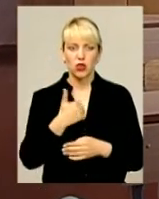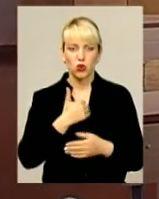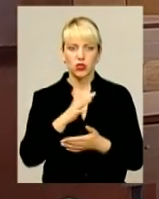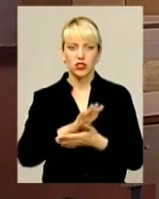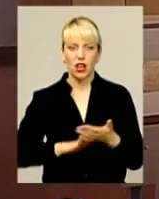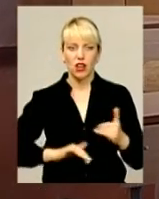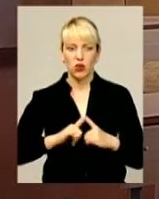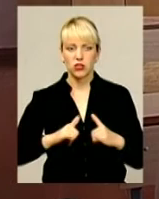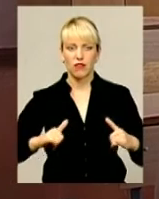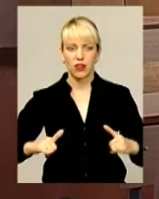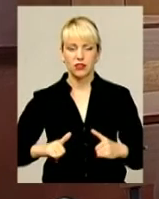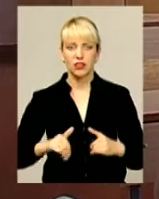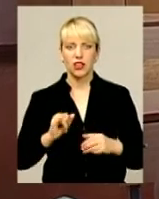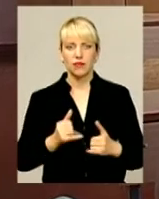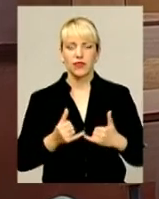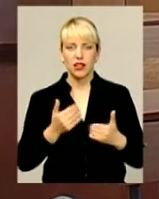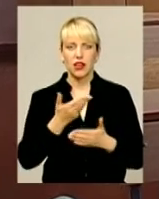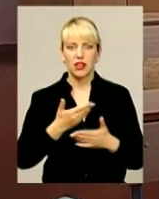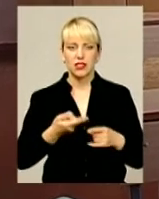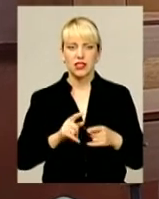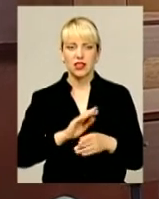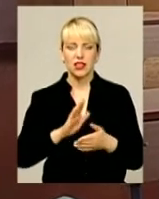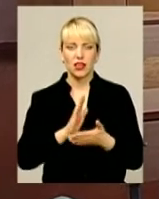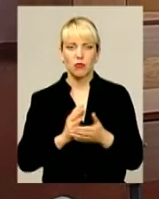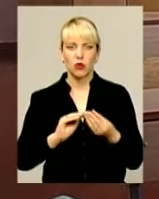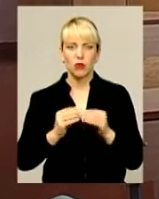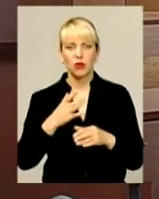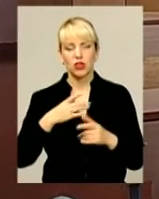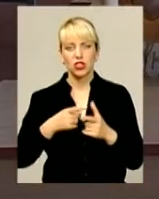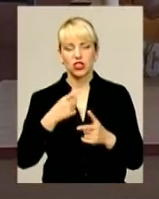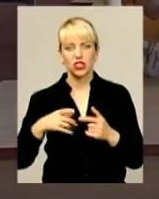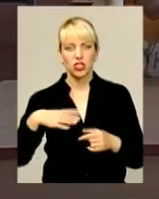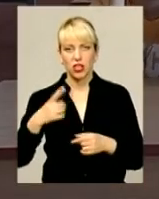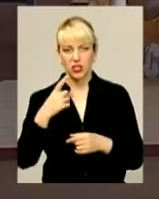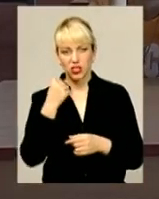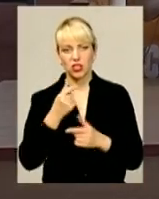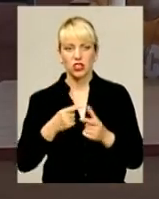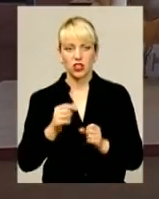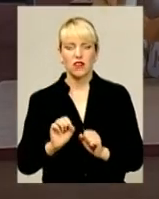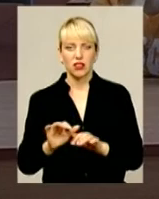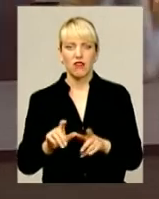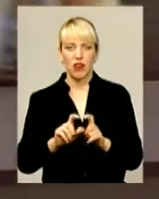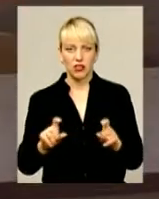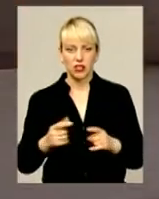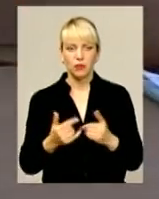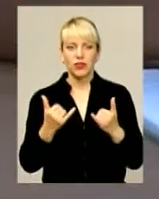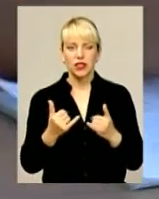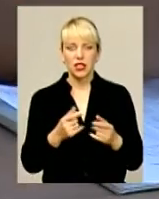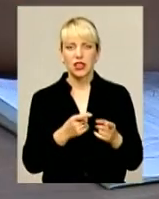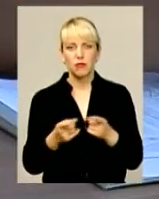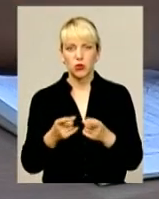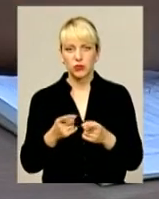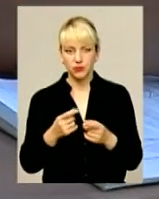надалі розвиватися. І для нас це не стало проблемою, чи чекати ще рік, чи віддавати. Нині процес підготовки до школи спрощують самі